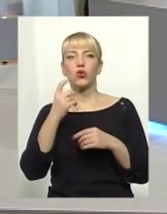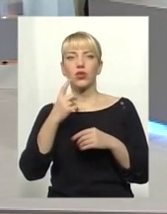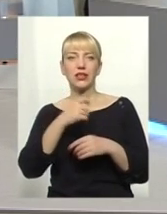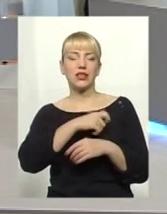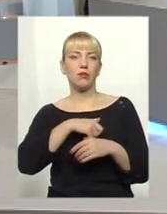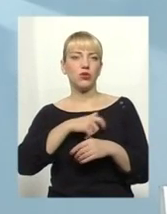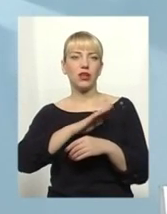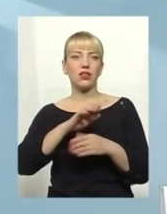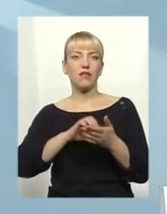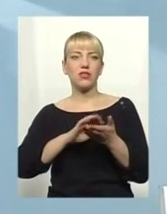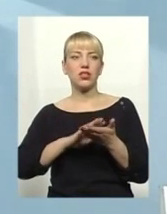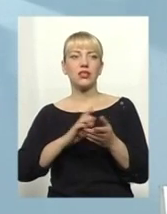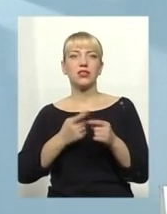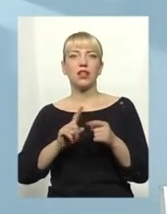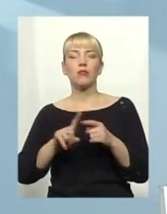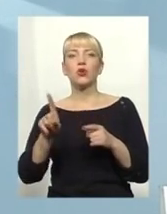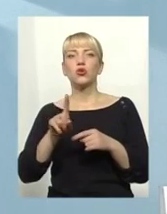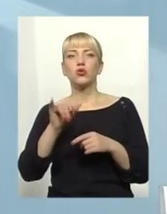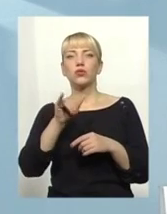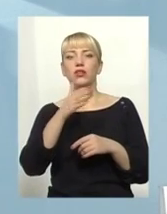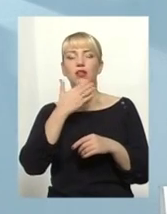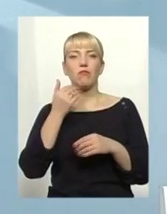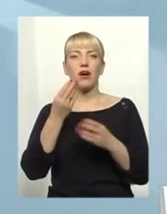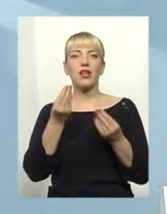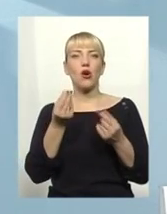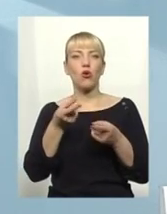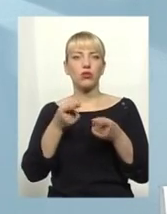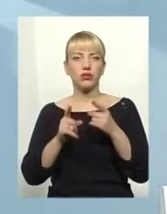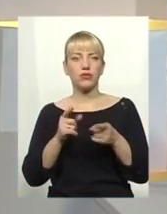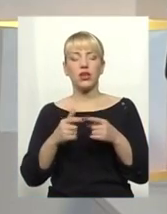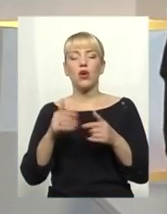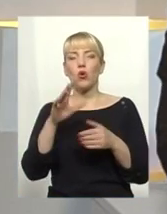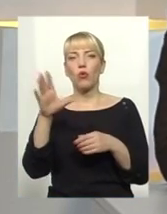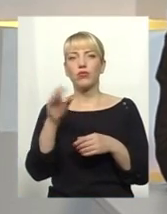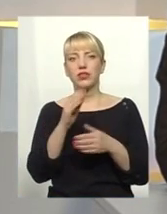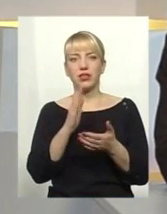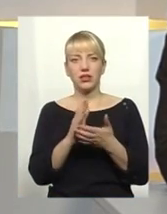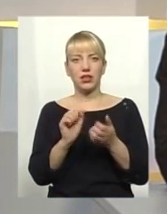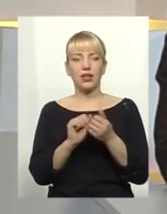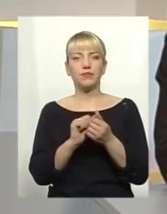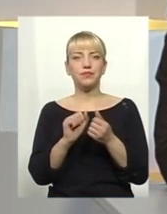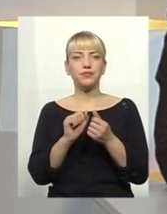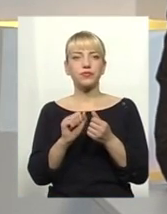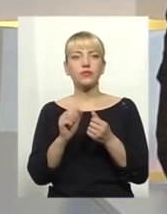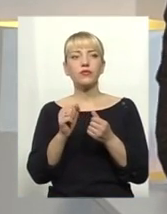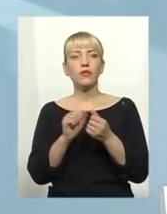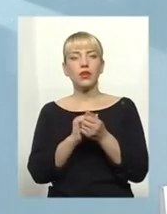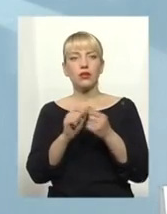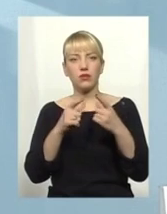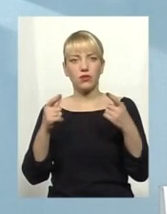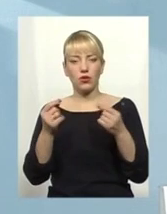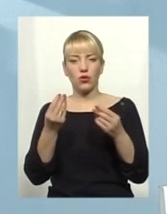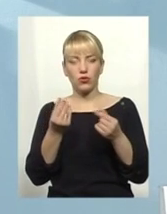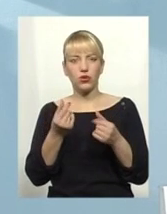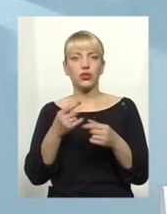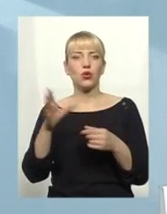відзначився тим, що в нього немає готівки. Всі мають готівку. Готівку і в великих сумах. Щодо депутата Гереги, то